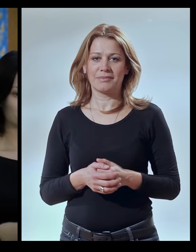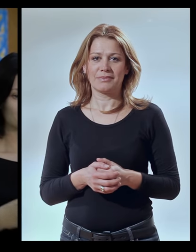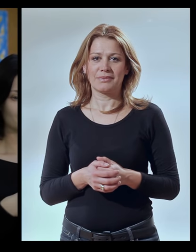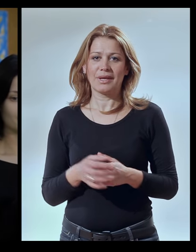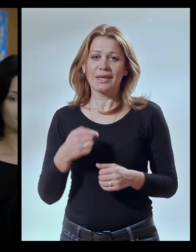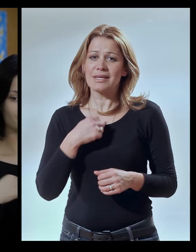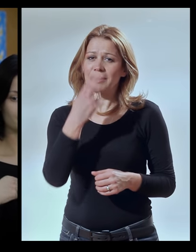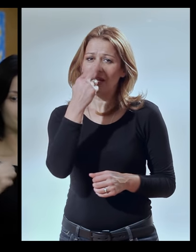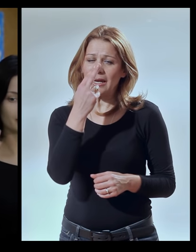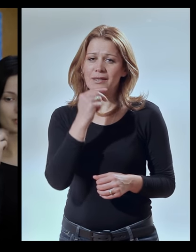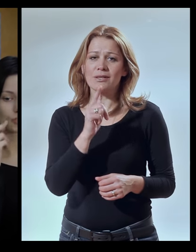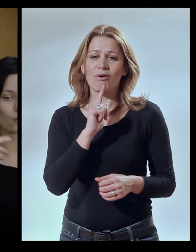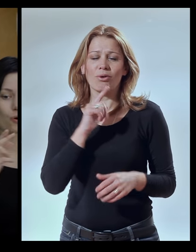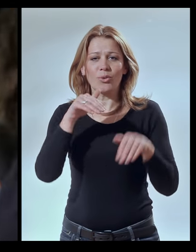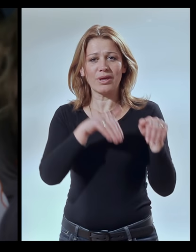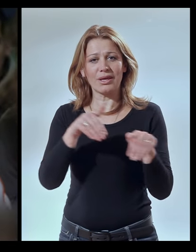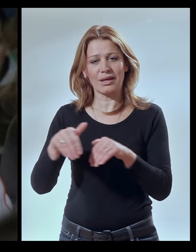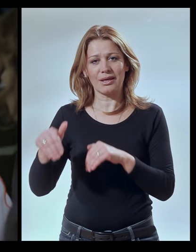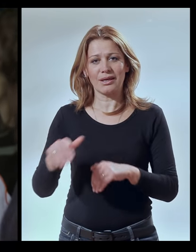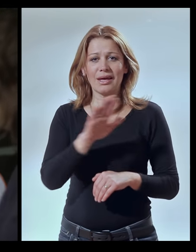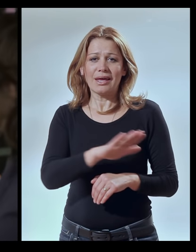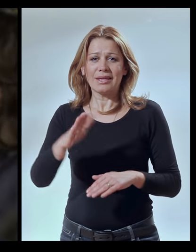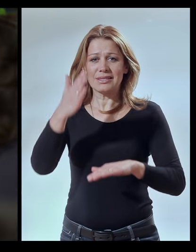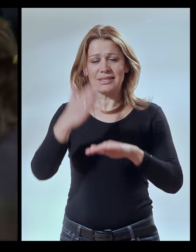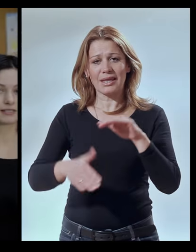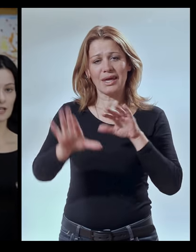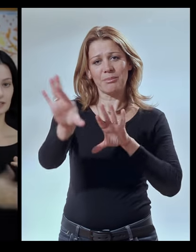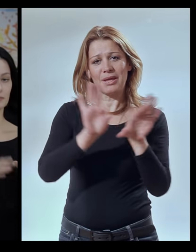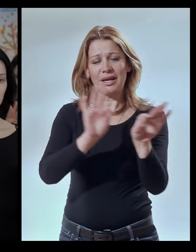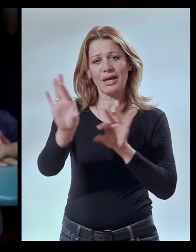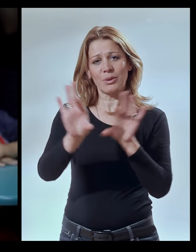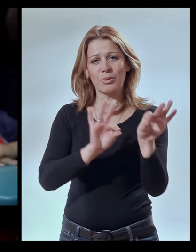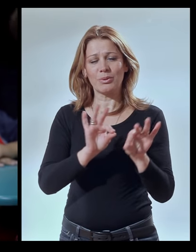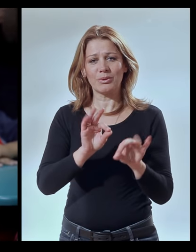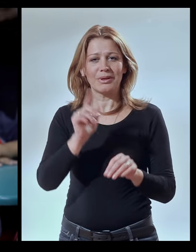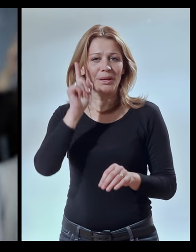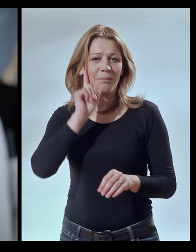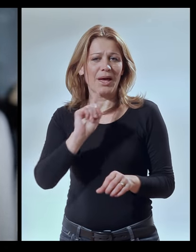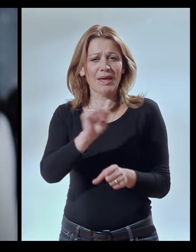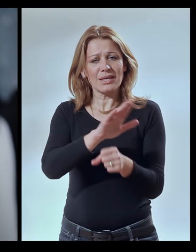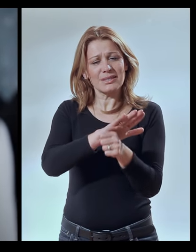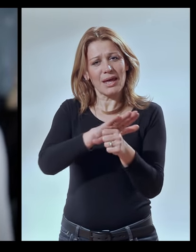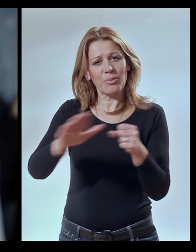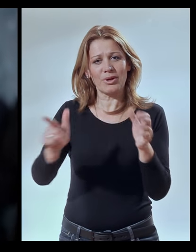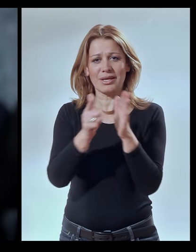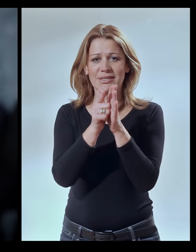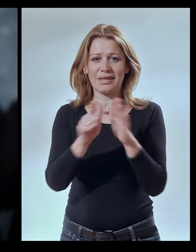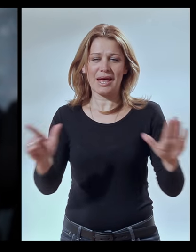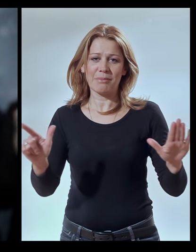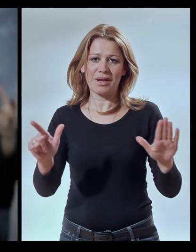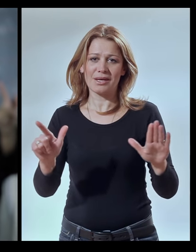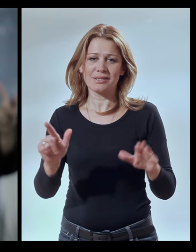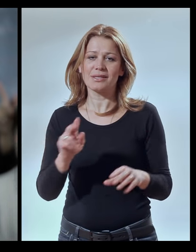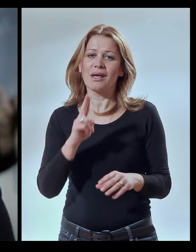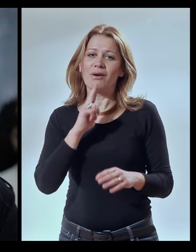Ja sam klinac kog u igri djeca zadnjih biraju Majka s nepunih